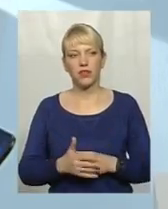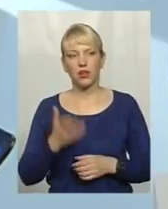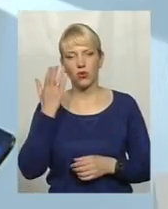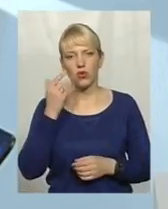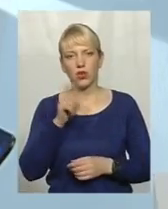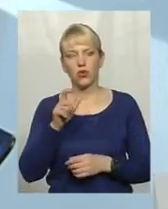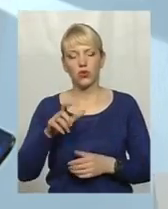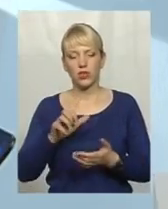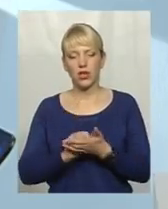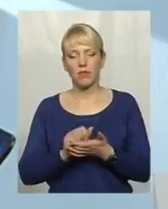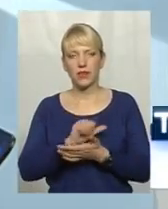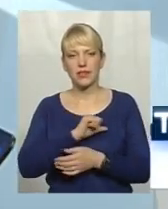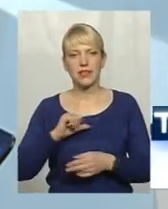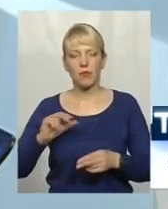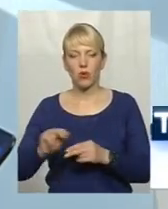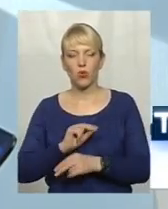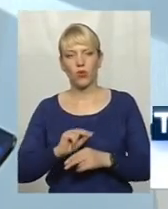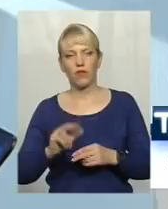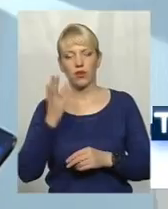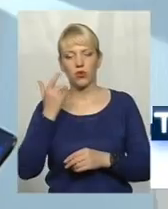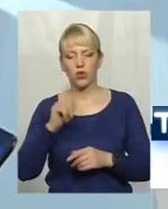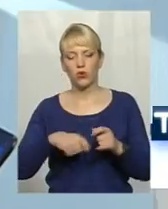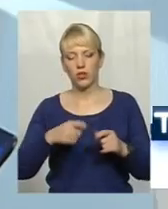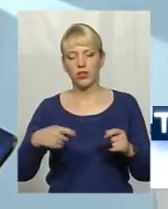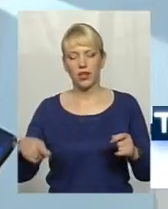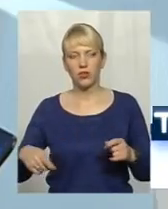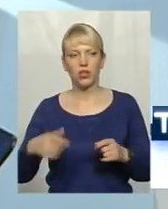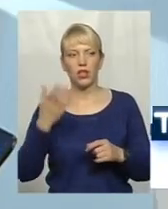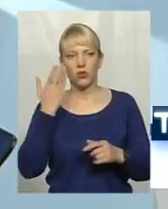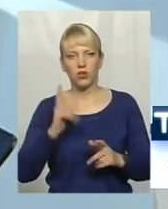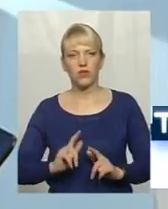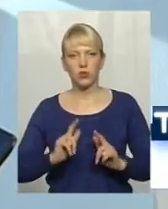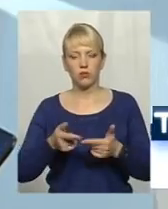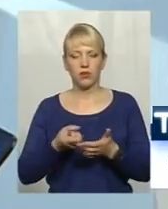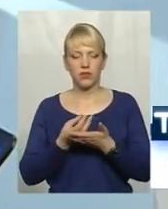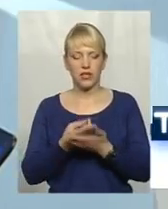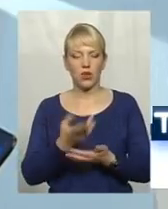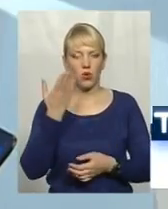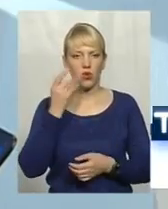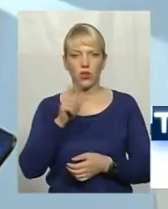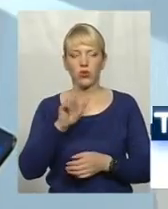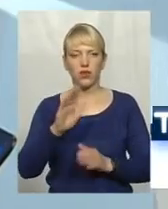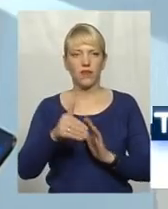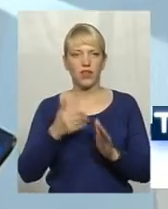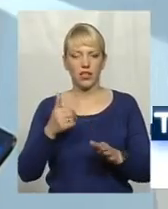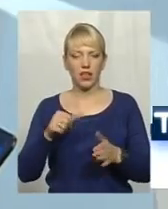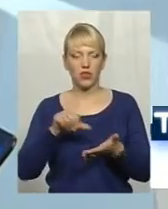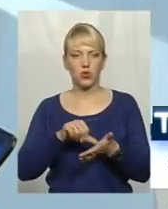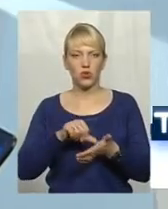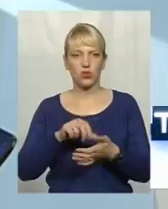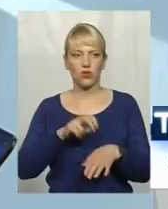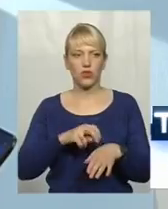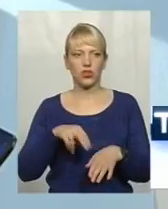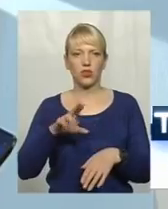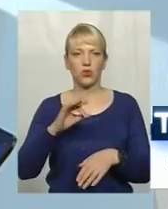коли люди займаються самолікуванням, коли люди тягнуть з поступленням в стаціонар, коли люди не викликають дільничого лікаря до